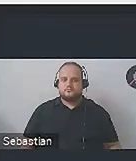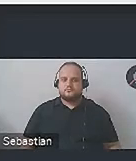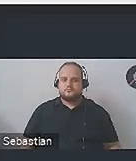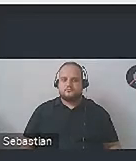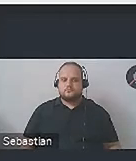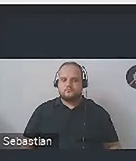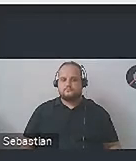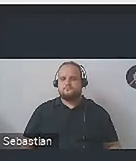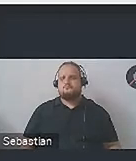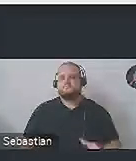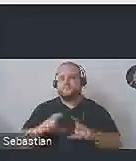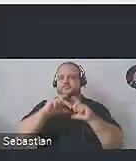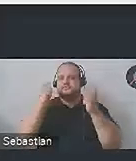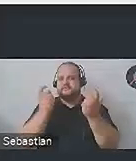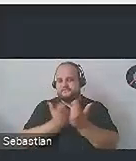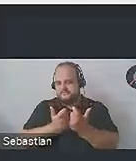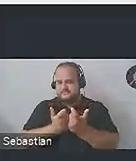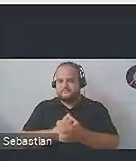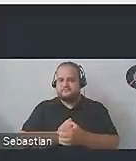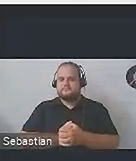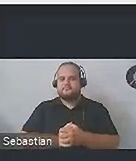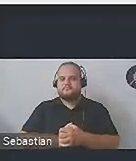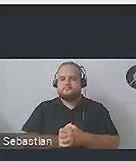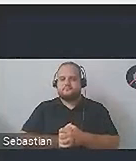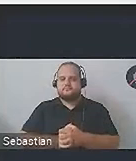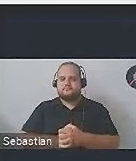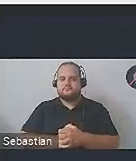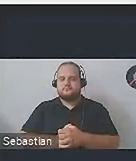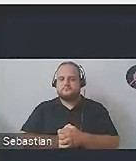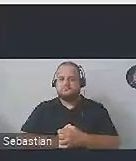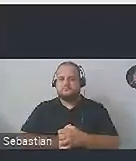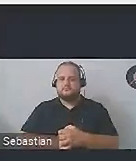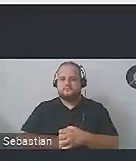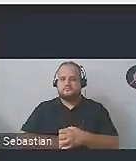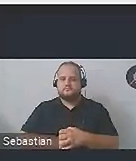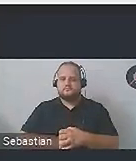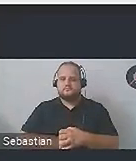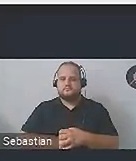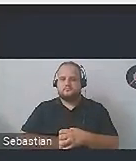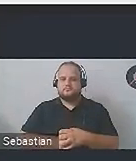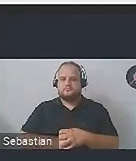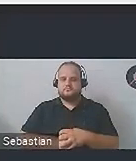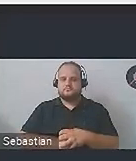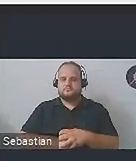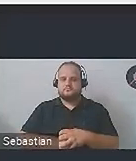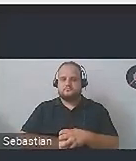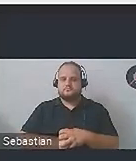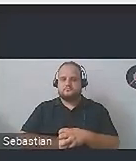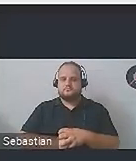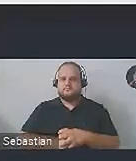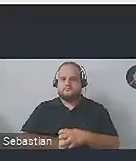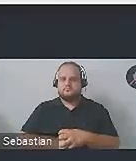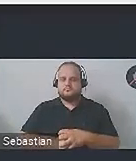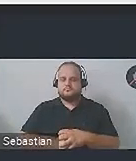Wszyscy. Bardzo mi się podoba, że wszyscy zaczyna wychodzić na prowadzenie tutaj. Robi się coraz większa.